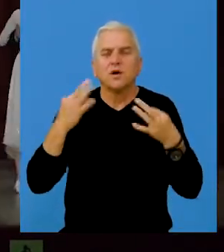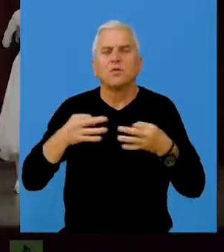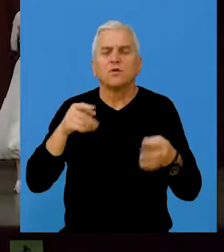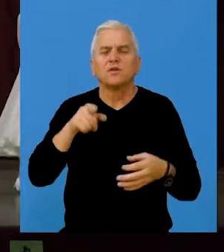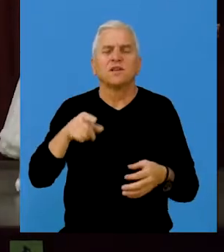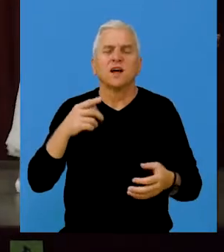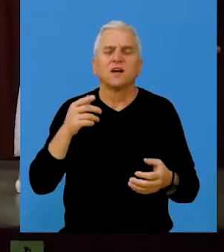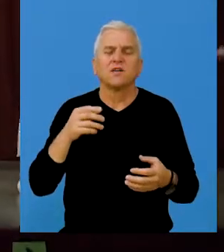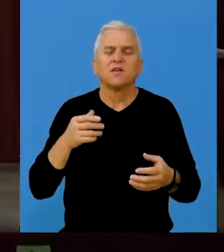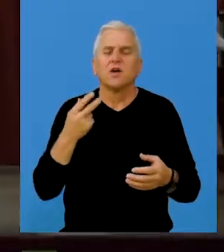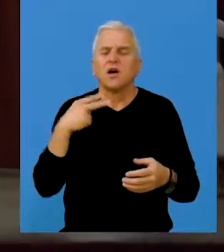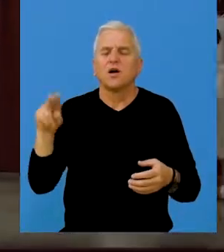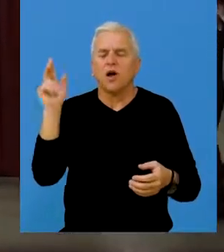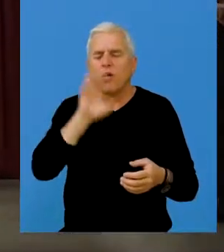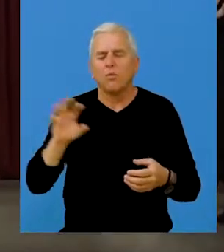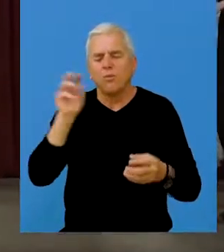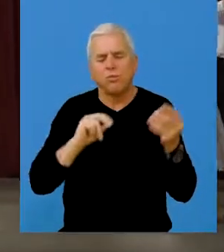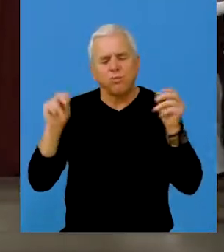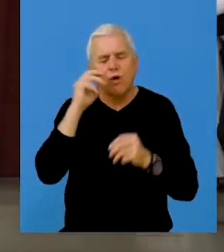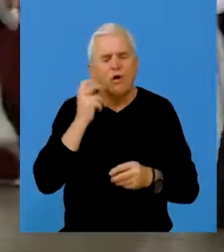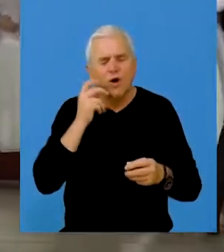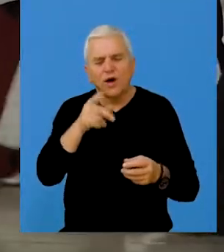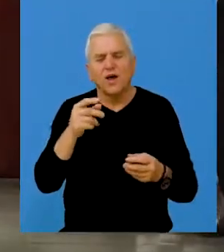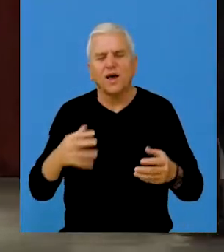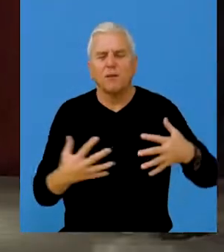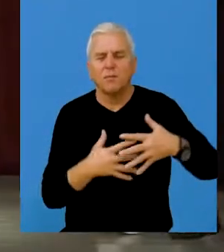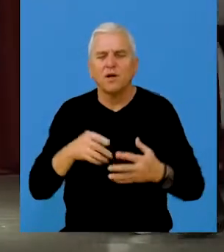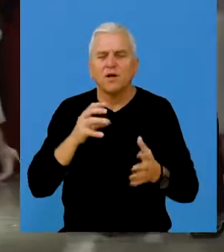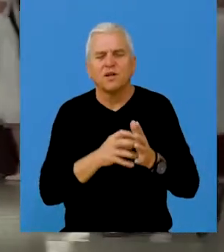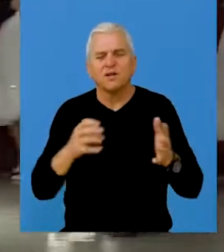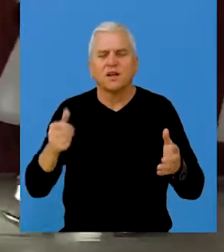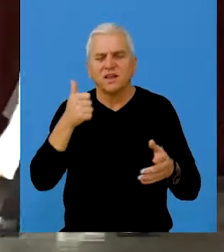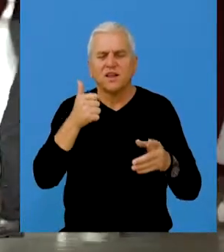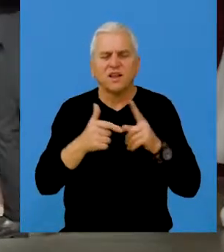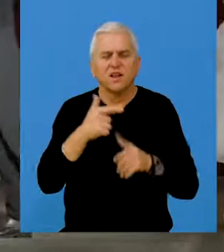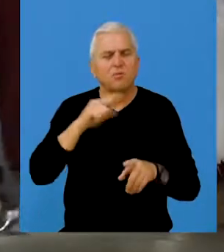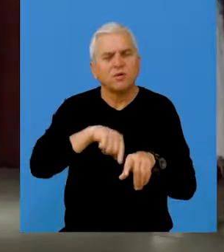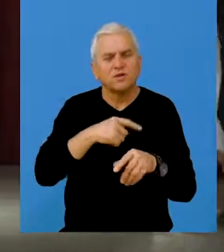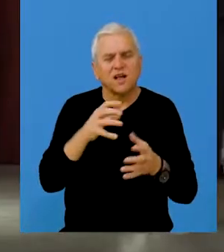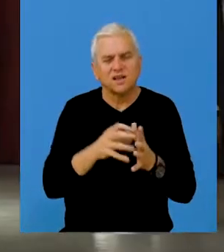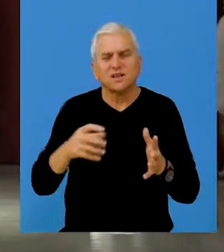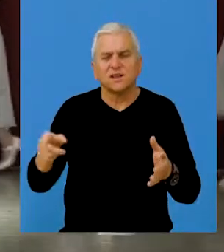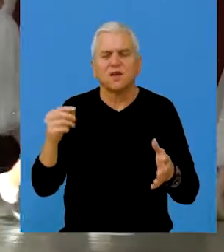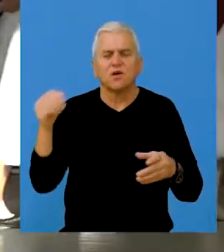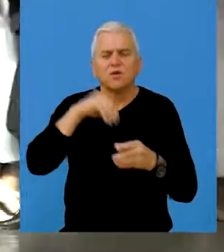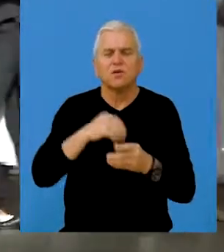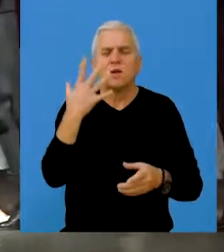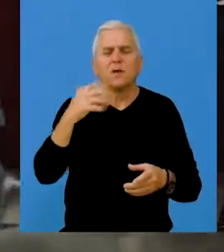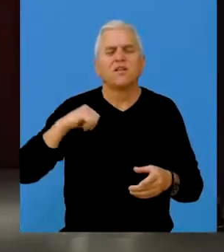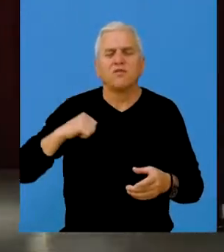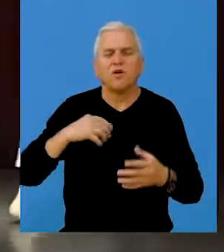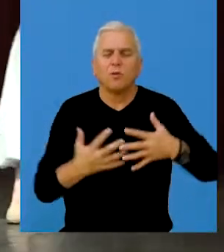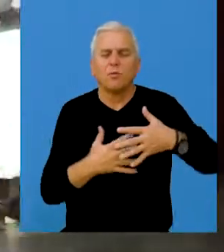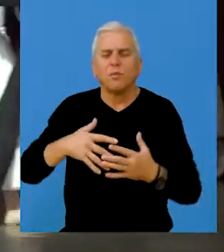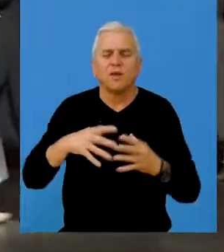proslavljajući na taj način raznobojnost plesa. U programu, koji je trajao oko sati i vremena, učestvovalo je pet